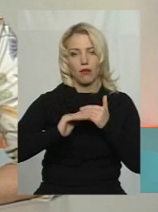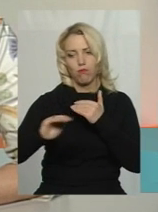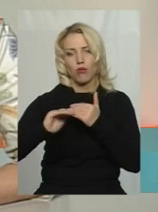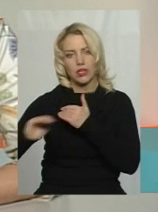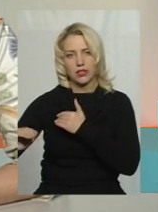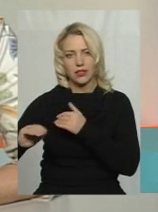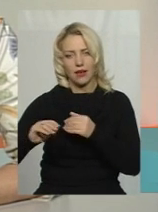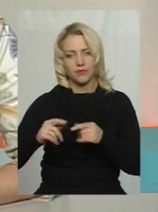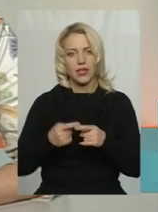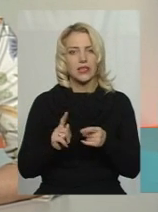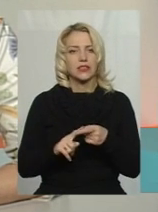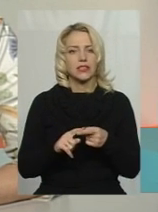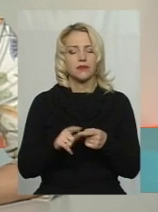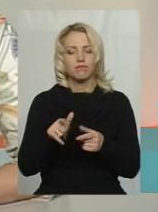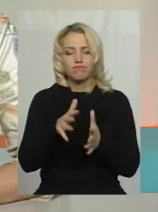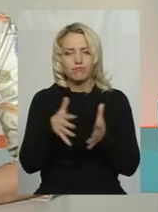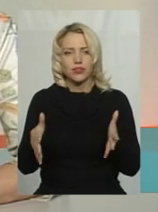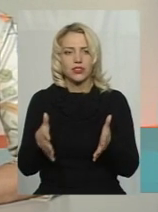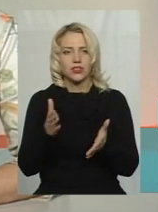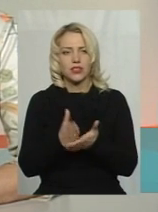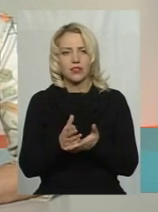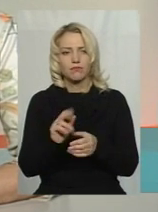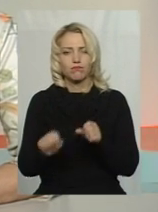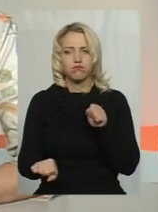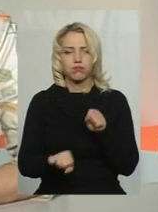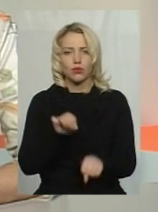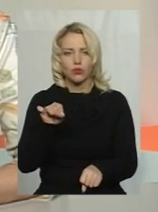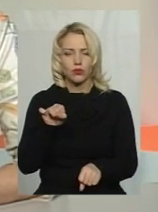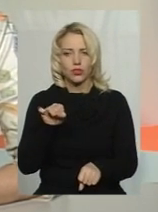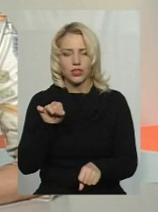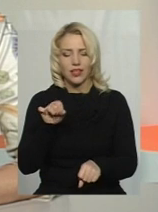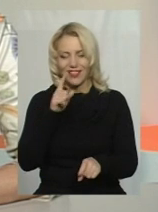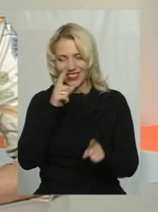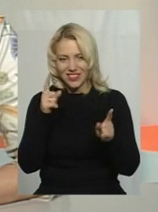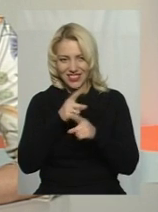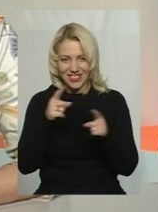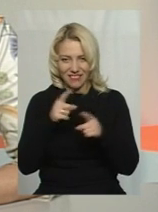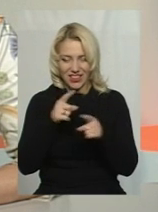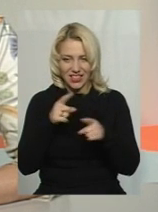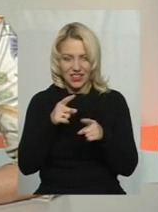Там більше всього йде. Ну, порушення, невеликі порушення.